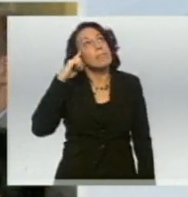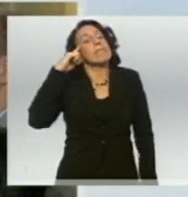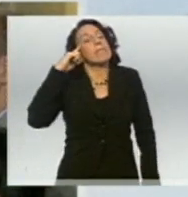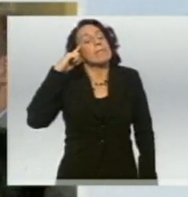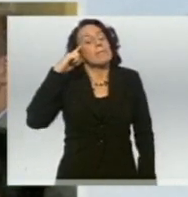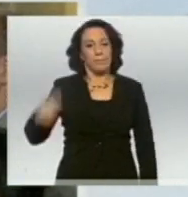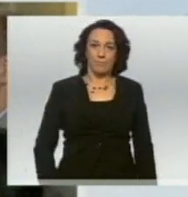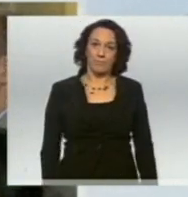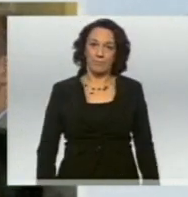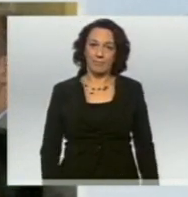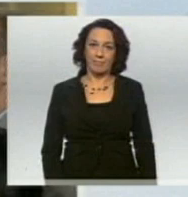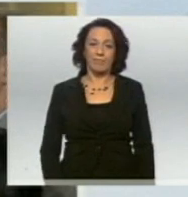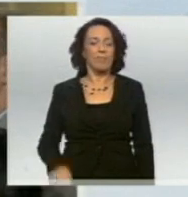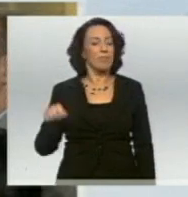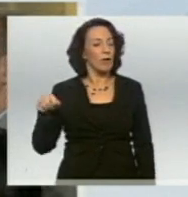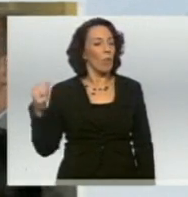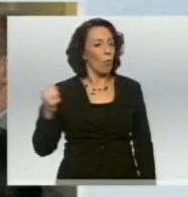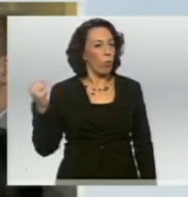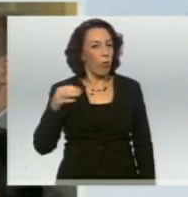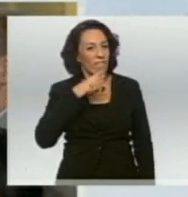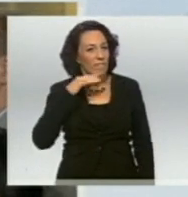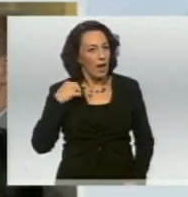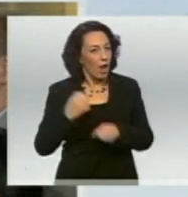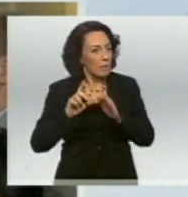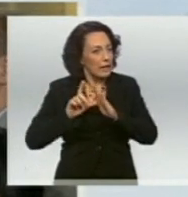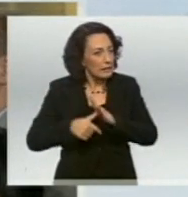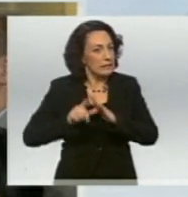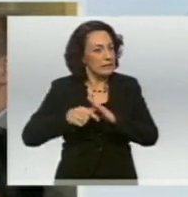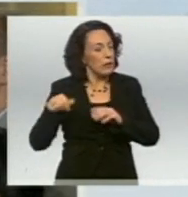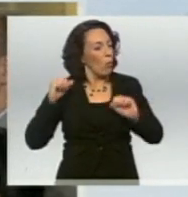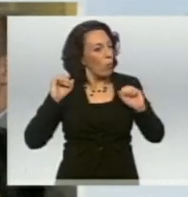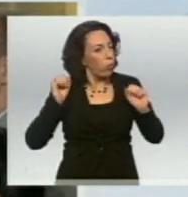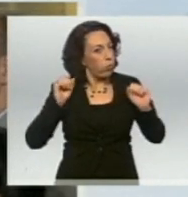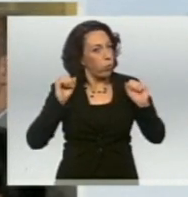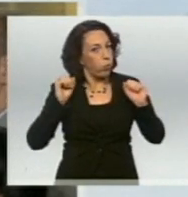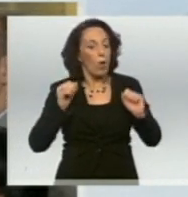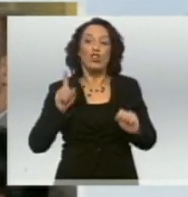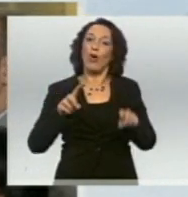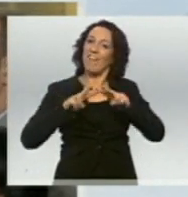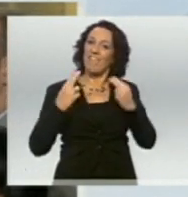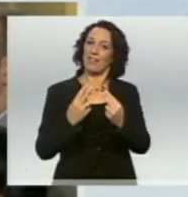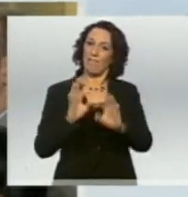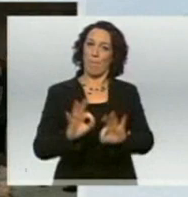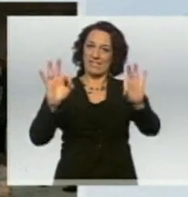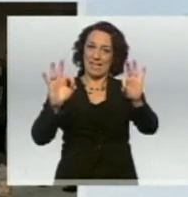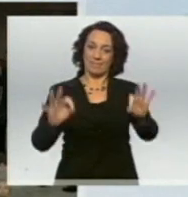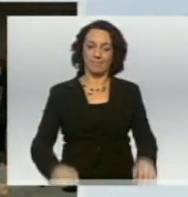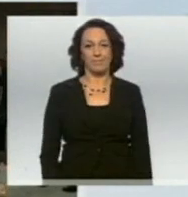Soldaten. Sie leisten nämlich einen Beitrag dazu, dass unsere Welt besser wird.